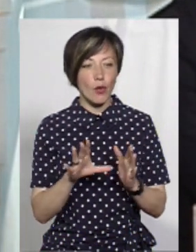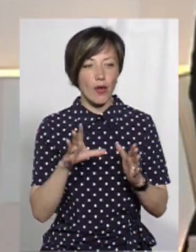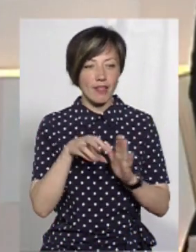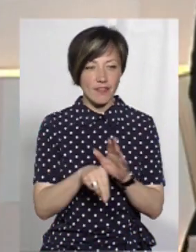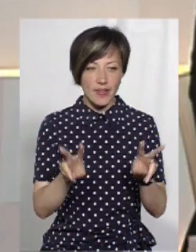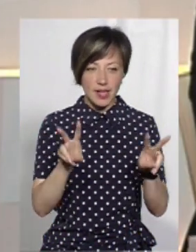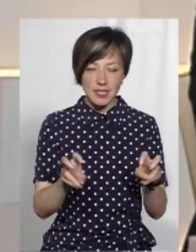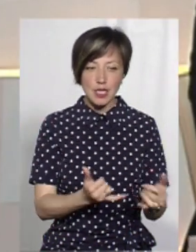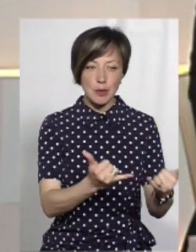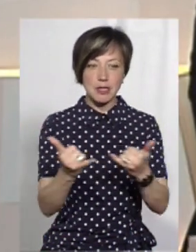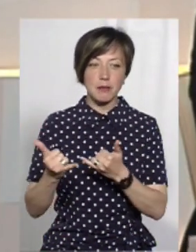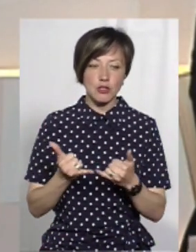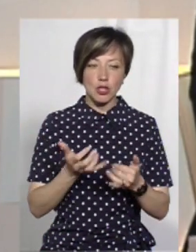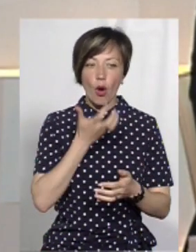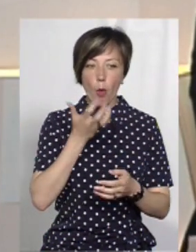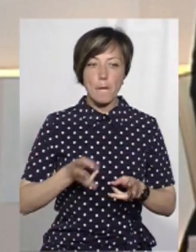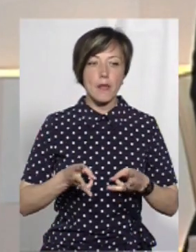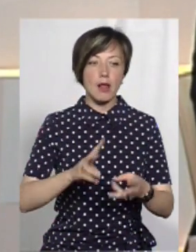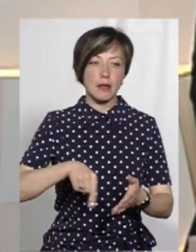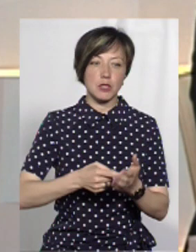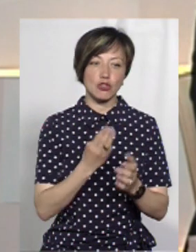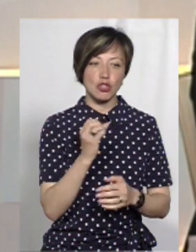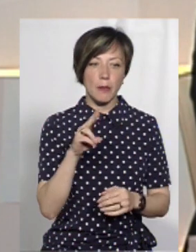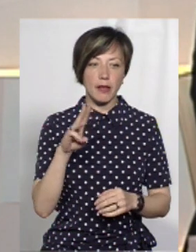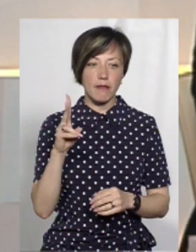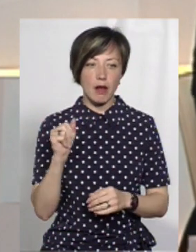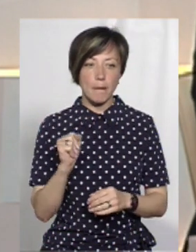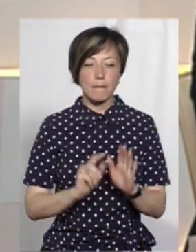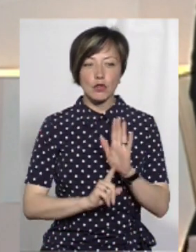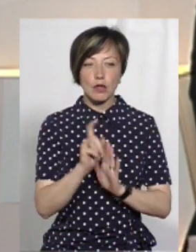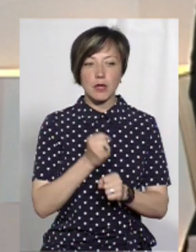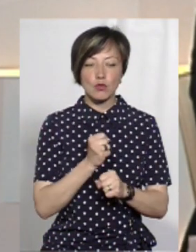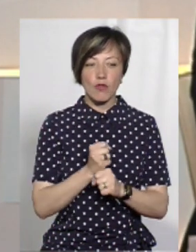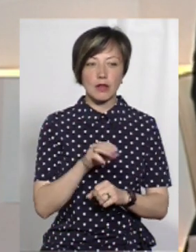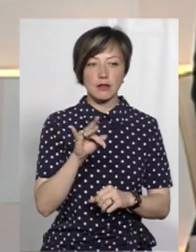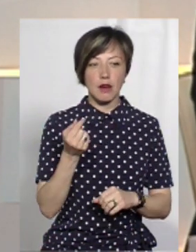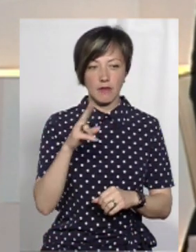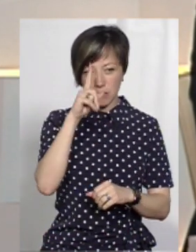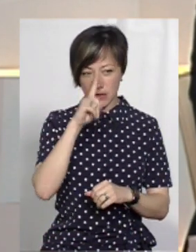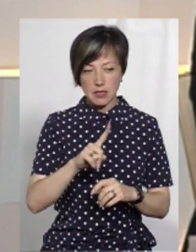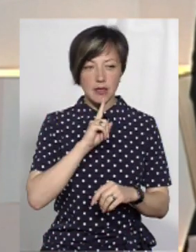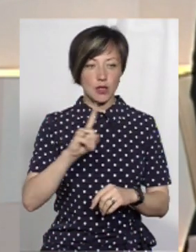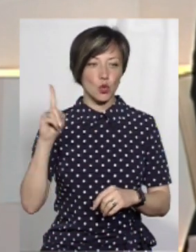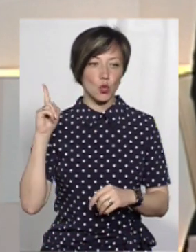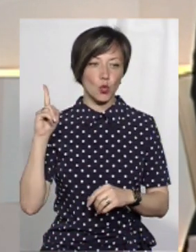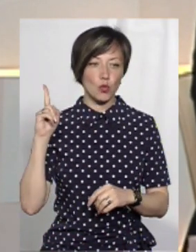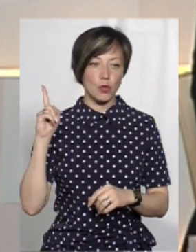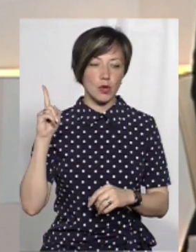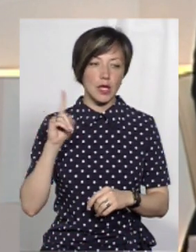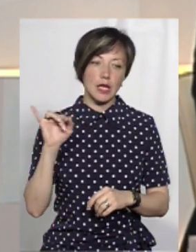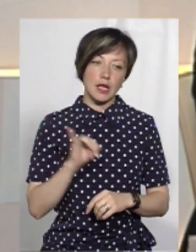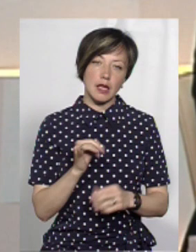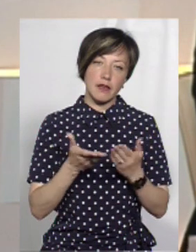забезпечити опаленням місто Шепетівка. Почали працювати з травня місяця, що рік тому, і,